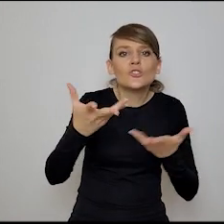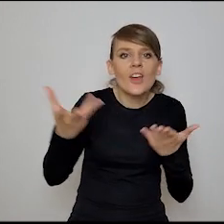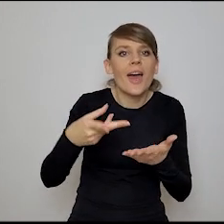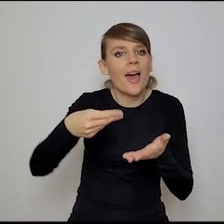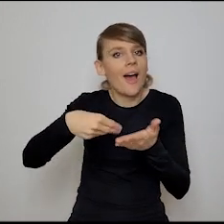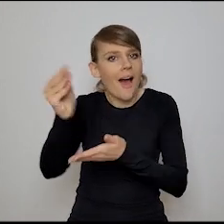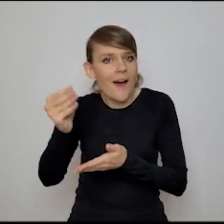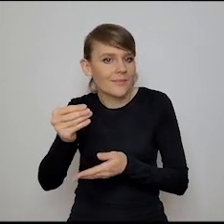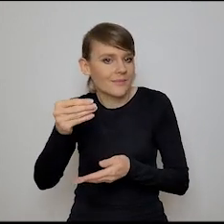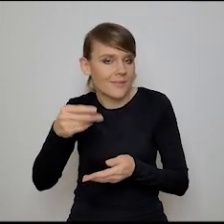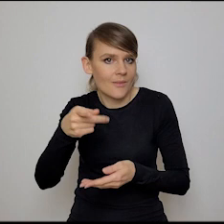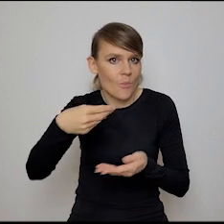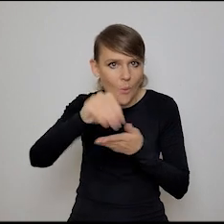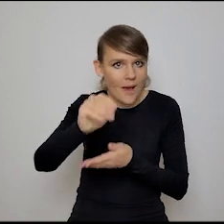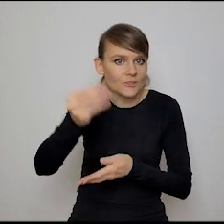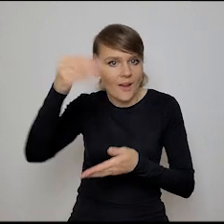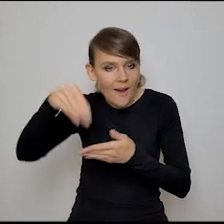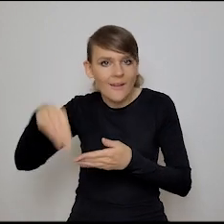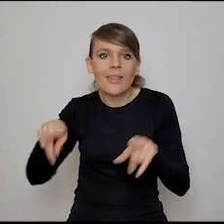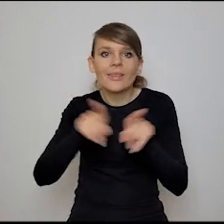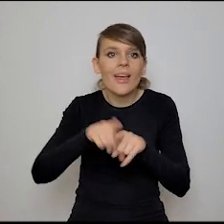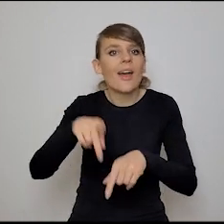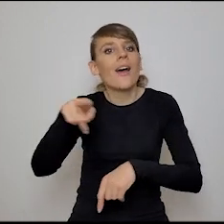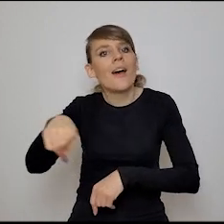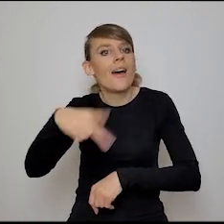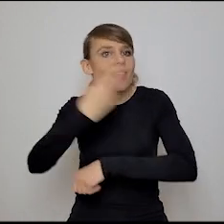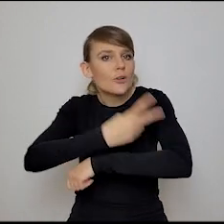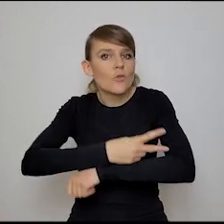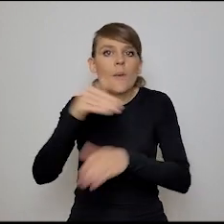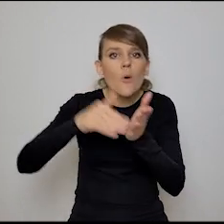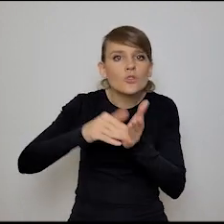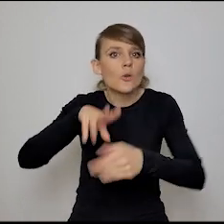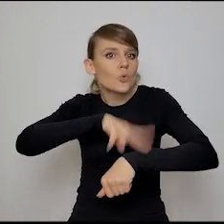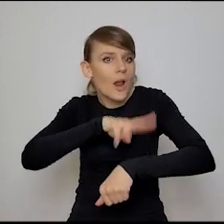przewidywać, gdzie będzie zapotrzebowanie, o której godzinie na taksówki, prawda?